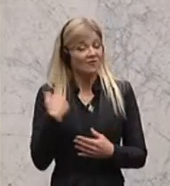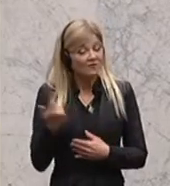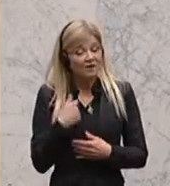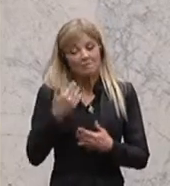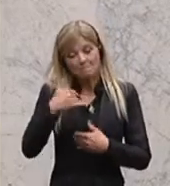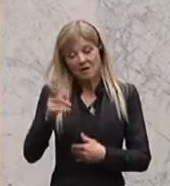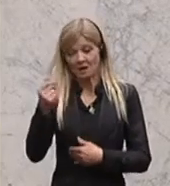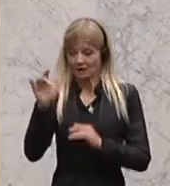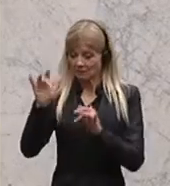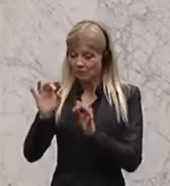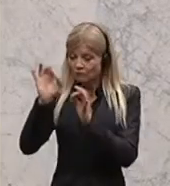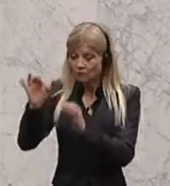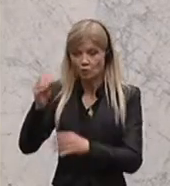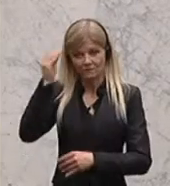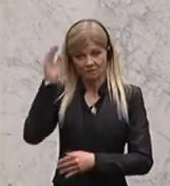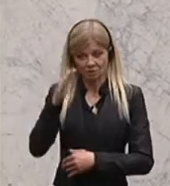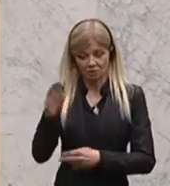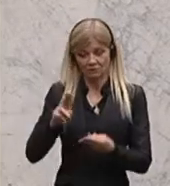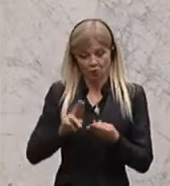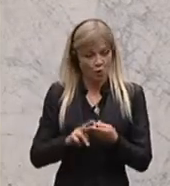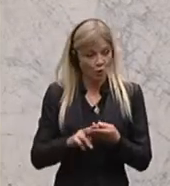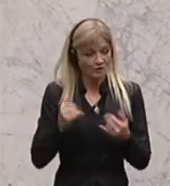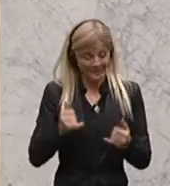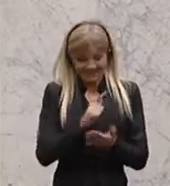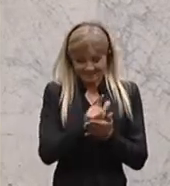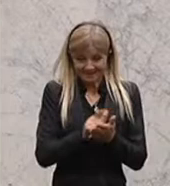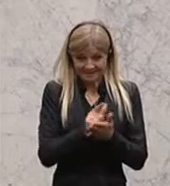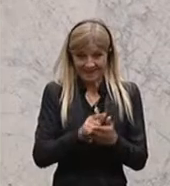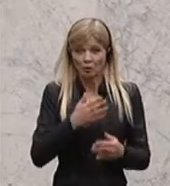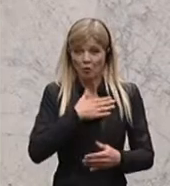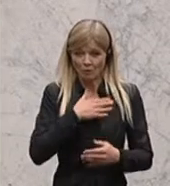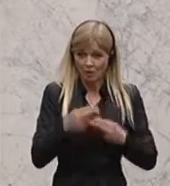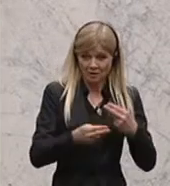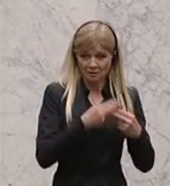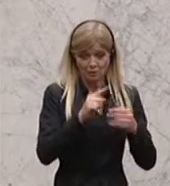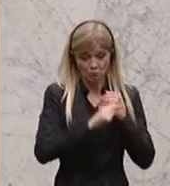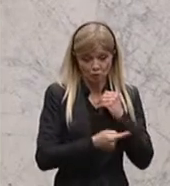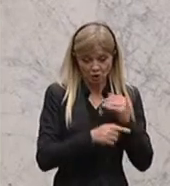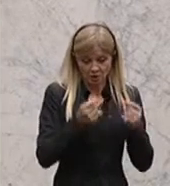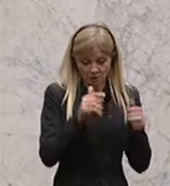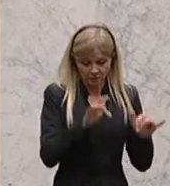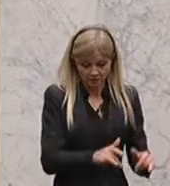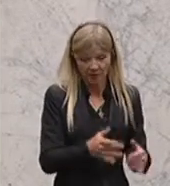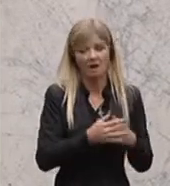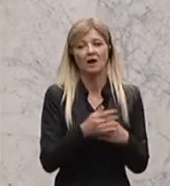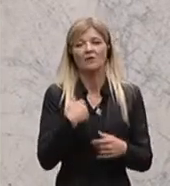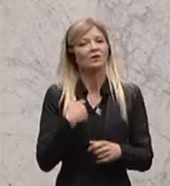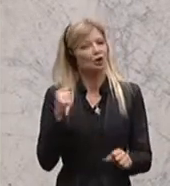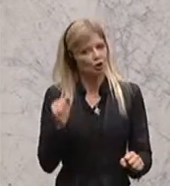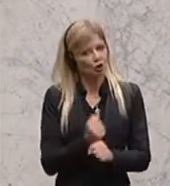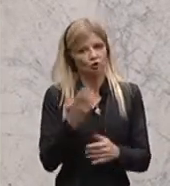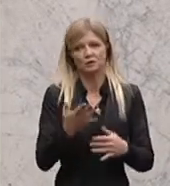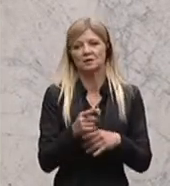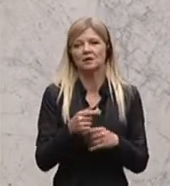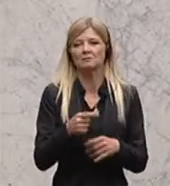ausreichend in Zeiten wie diesen, die knapp sind, Budgets anbelangt, dafür vor als Sorge getroffen, dass die Kontinuität gewahrt wird,